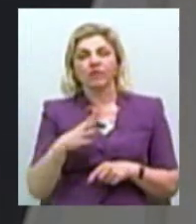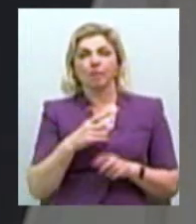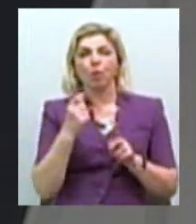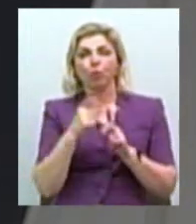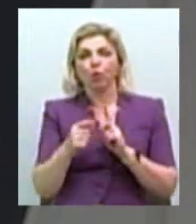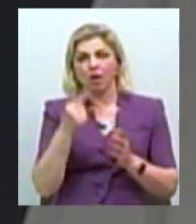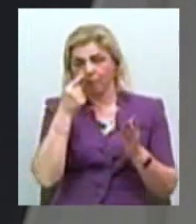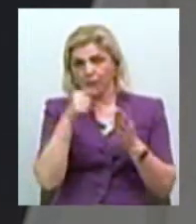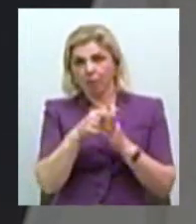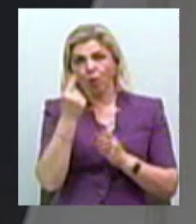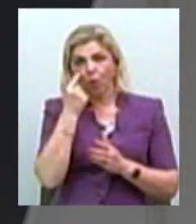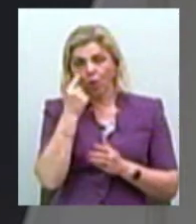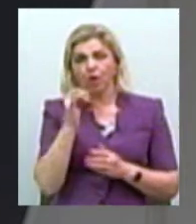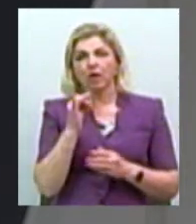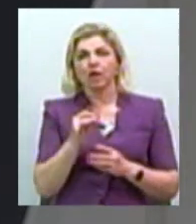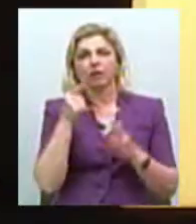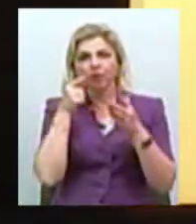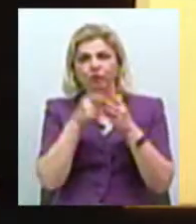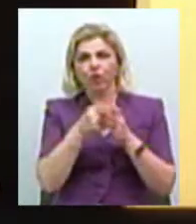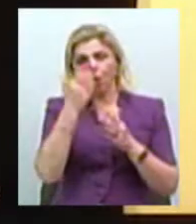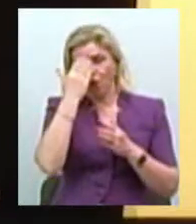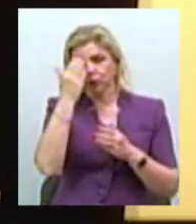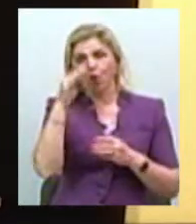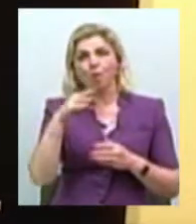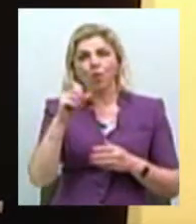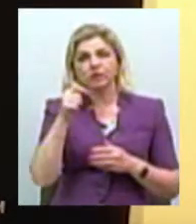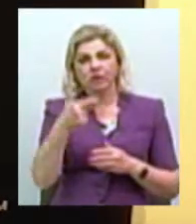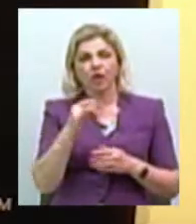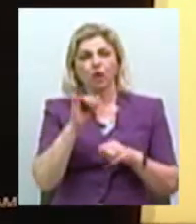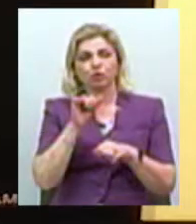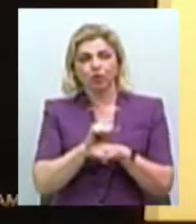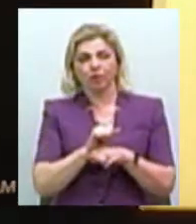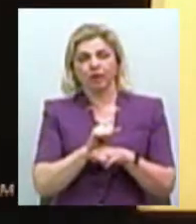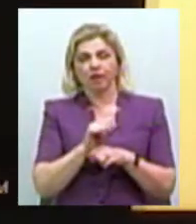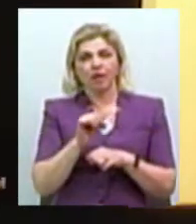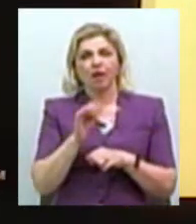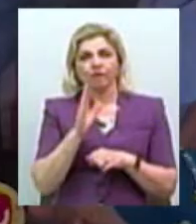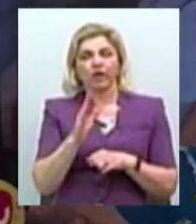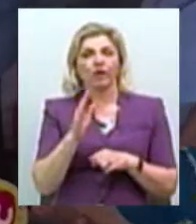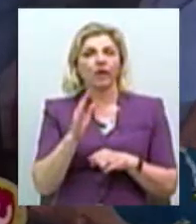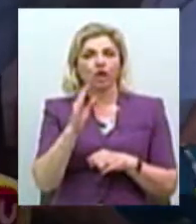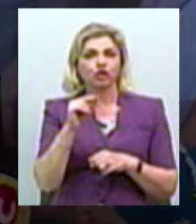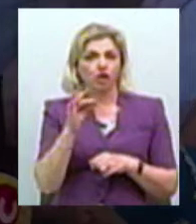пробила око. Пройшла через середині структури головного мозку і зупинилася у потиличної кістки черепа.